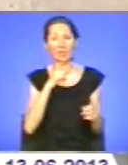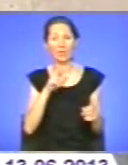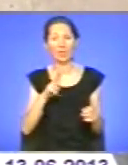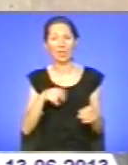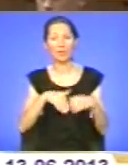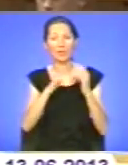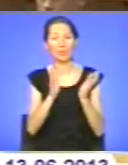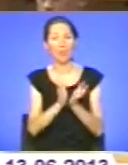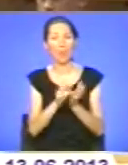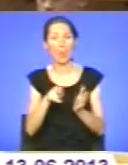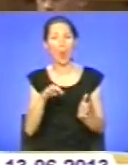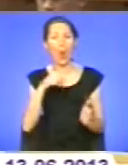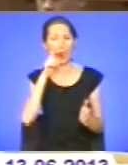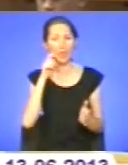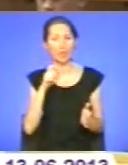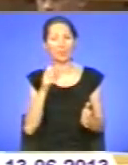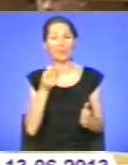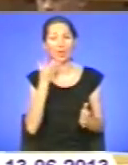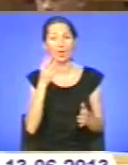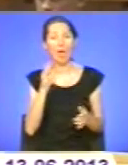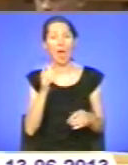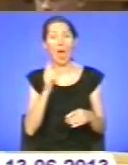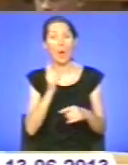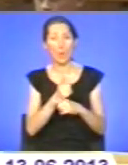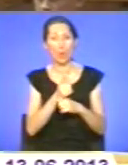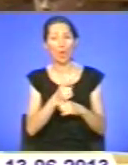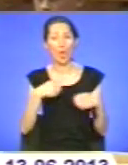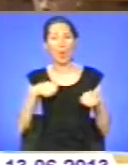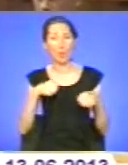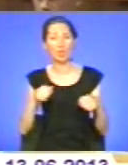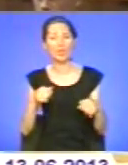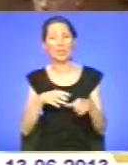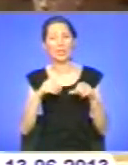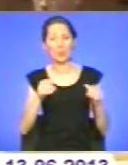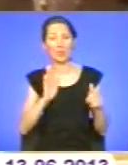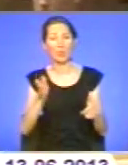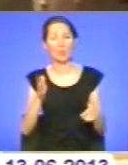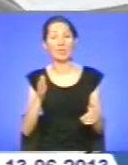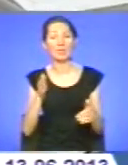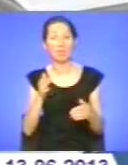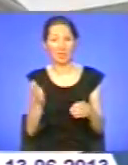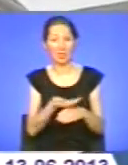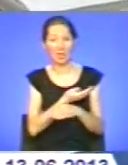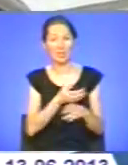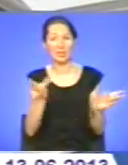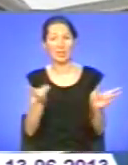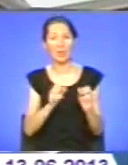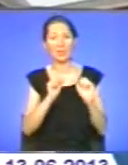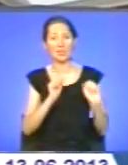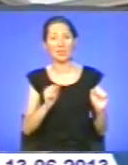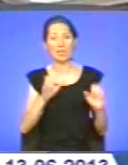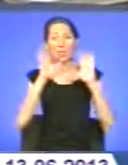Україні. У разі, якщо мораторій на продаж землі буде знятий, законодавчо потрібно захистити фермерські господарства та